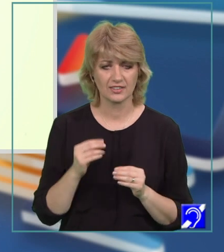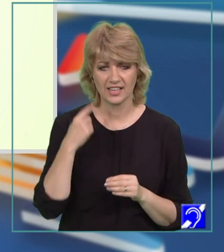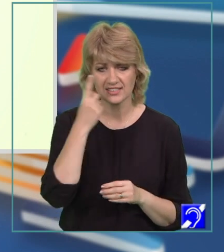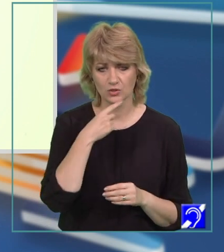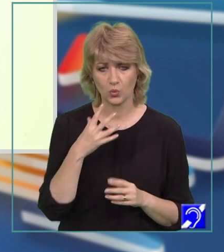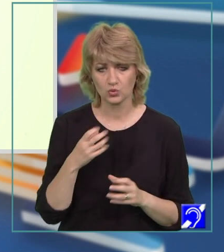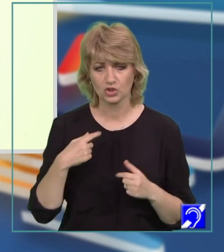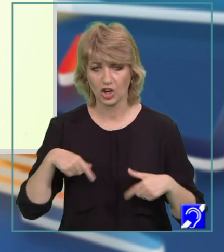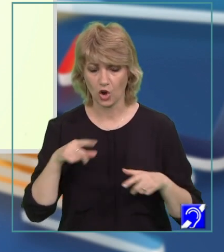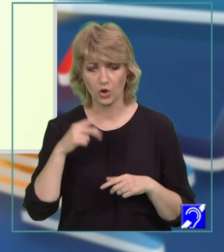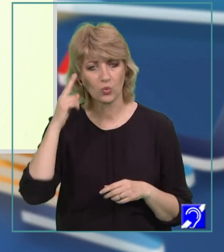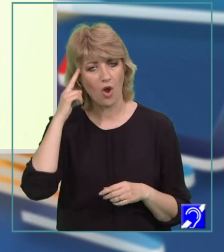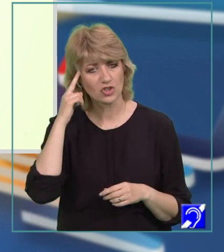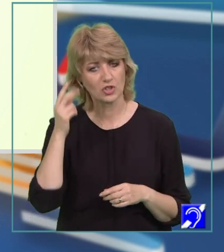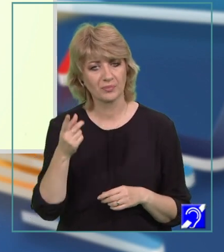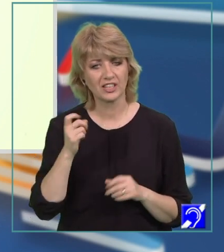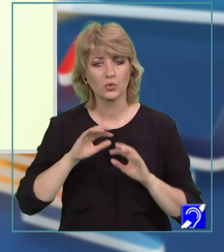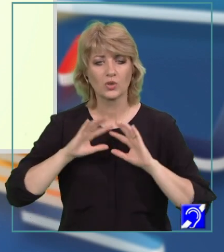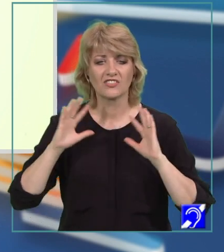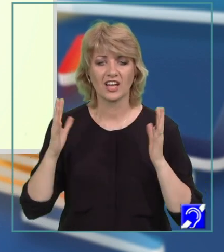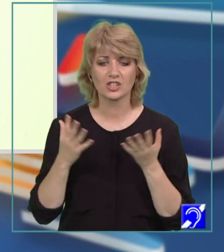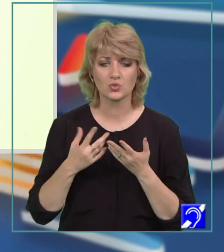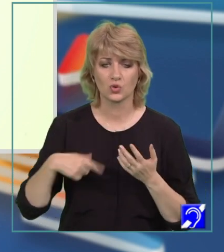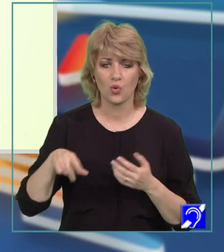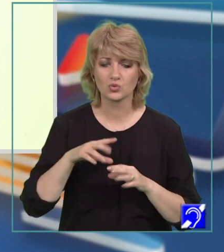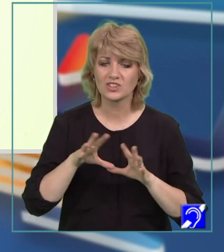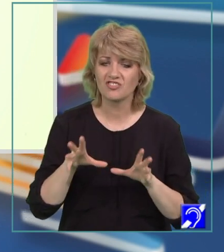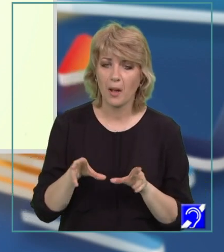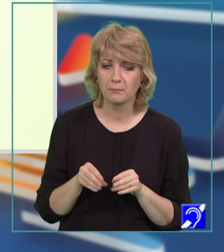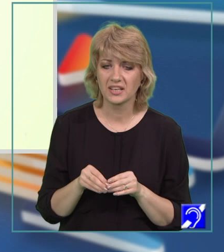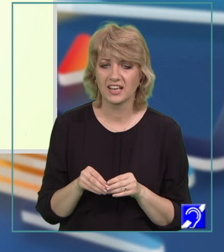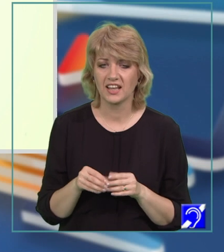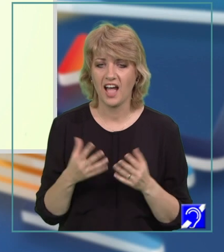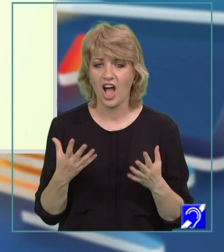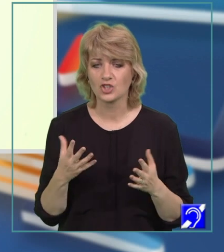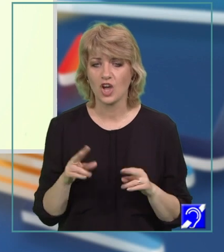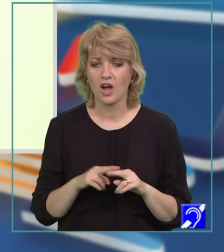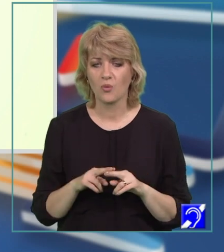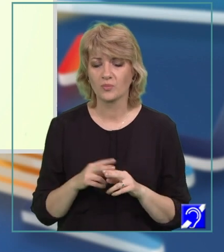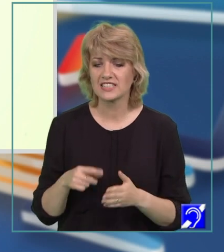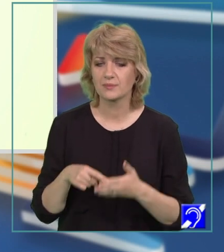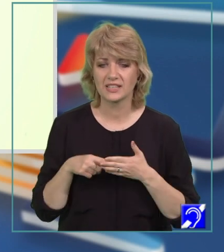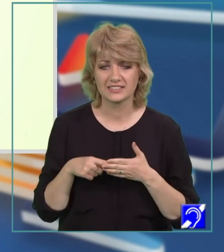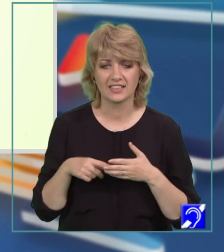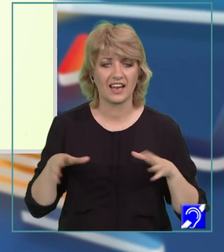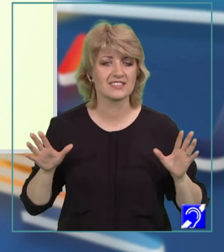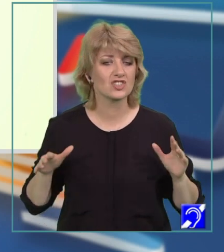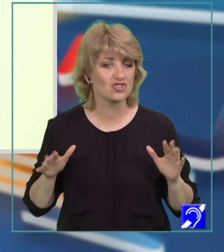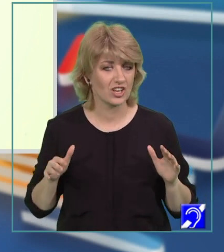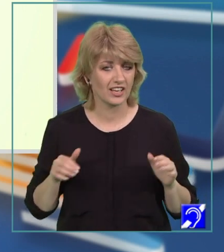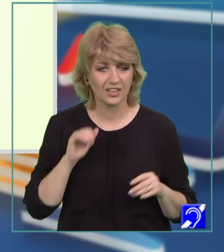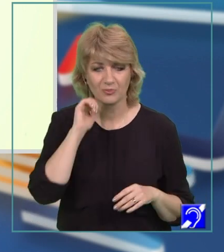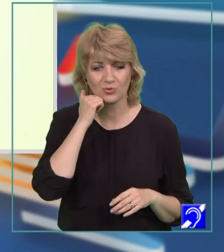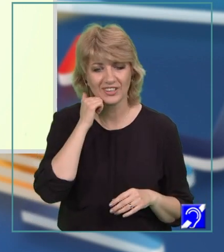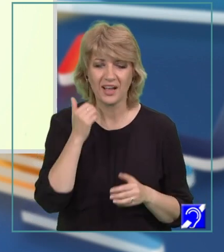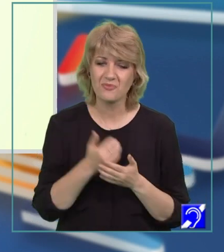cu ceea ce noi cunoaștem din universul nostru familiar, și anume, așa ne sunt prezentați îngerii, când bunica